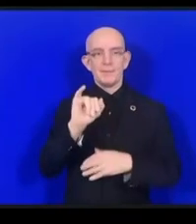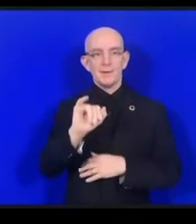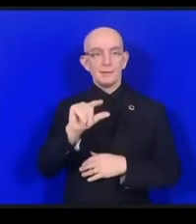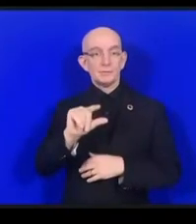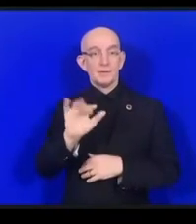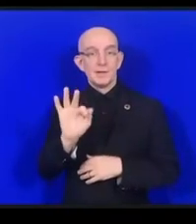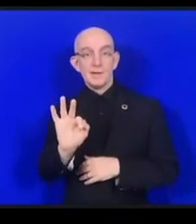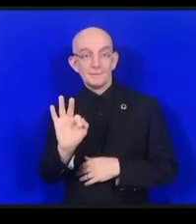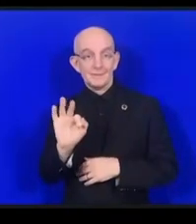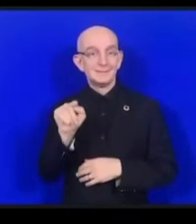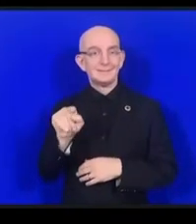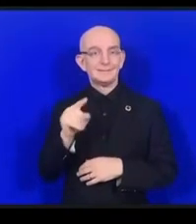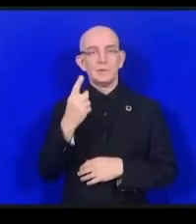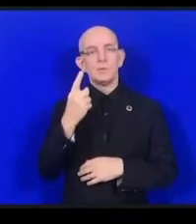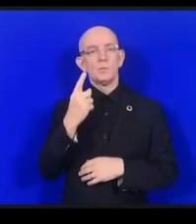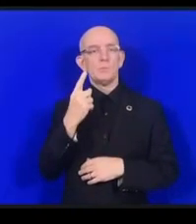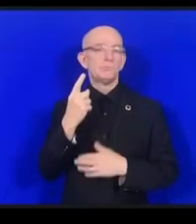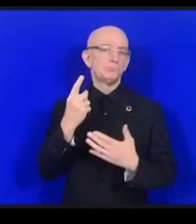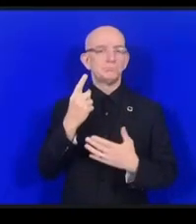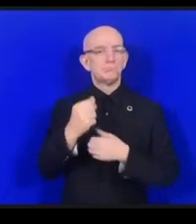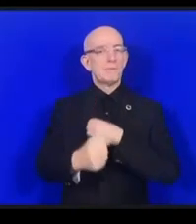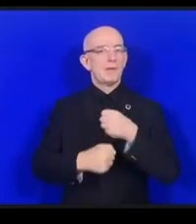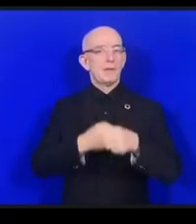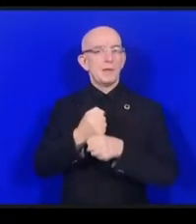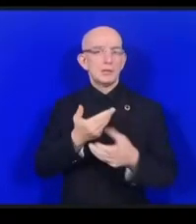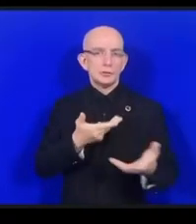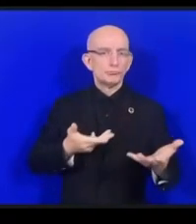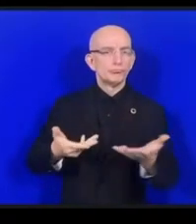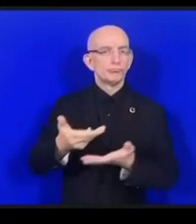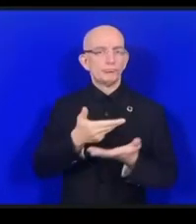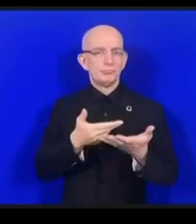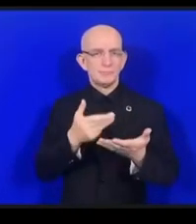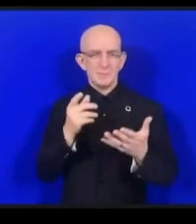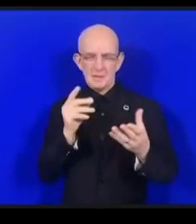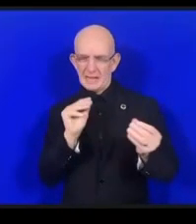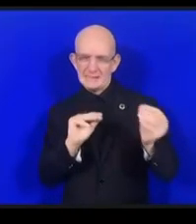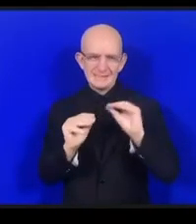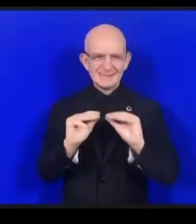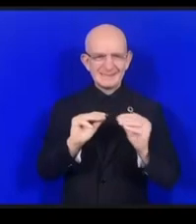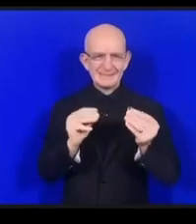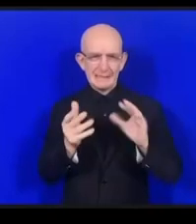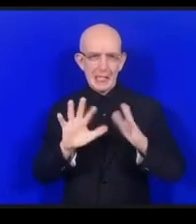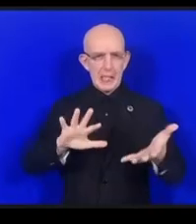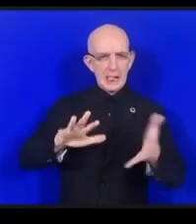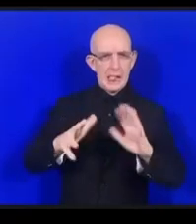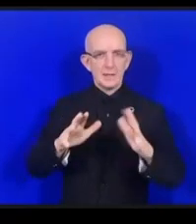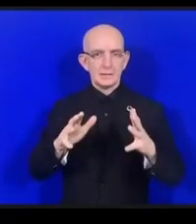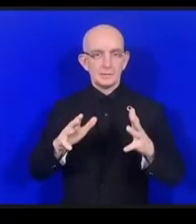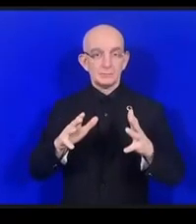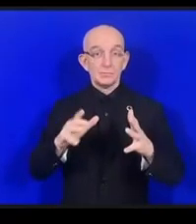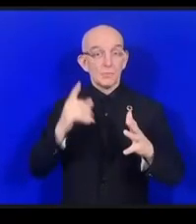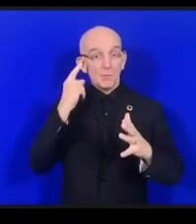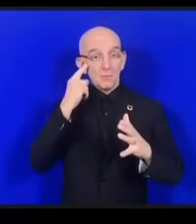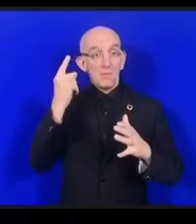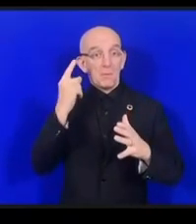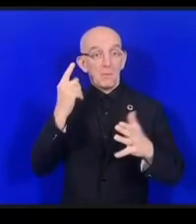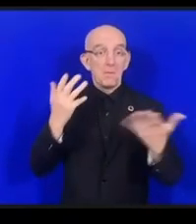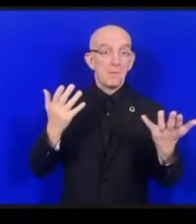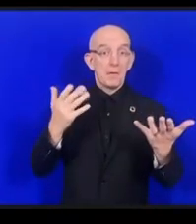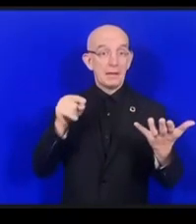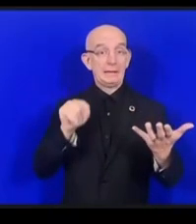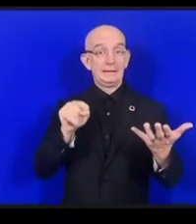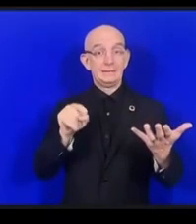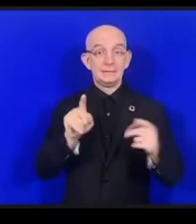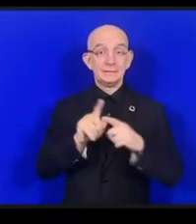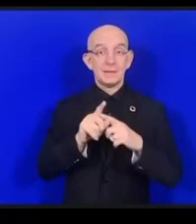閃いてダイナミックコアリーションがいくつか作ったらいいんじゃないかとつまり同じようなテーマ同じよう